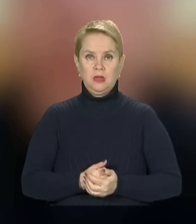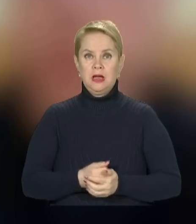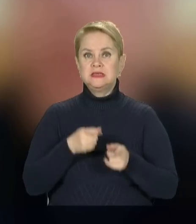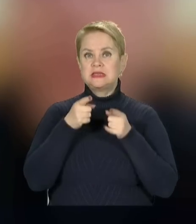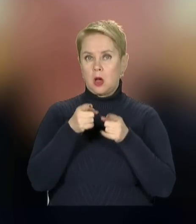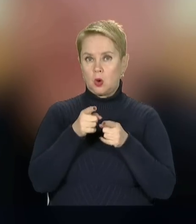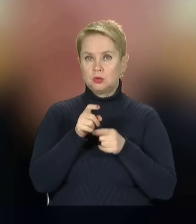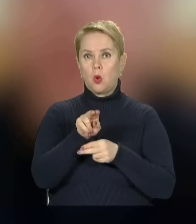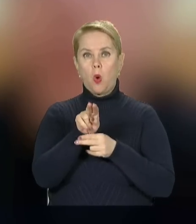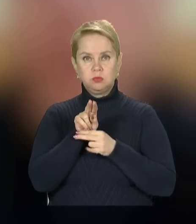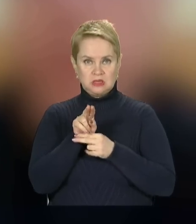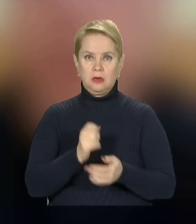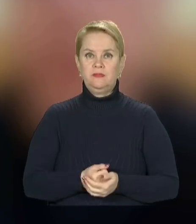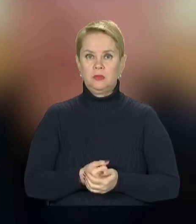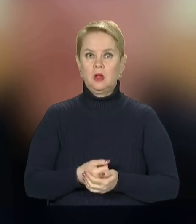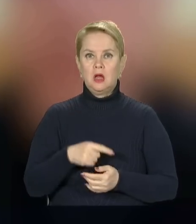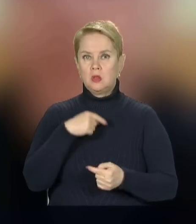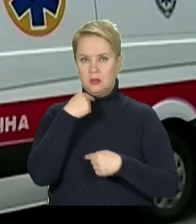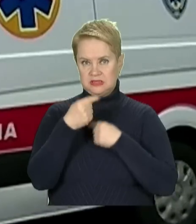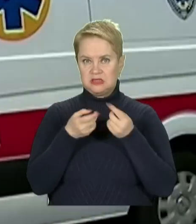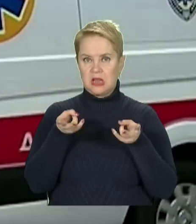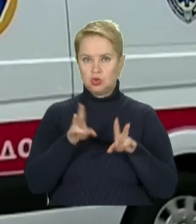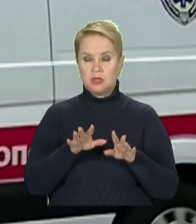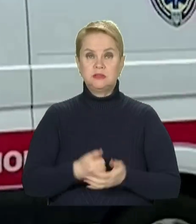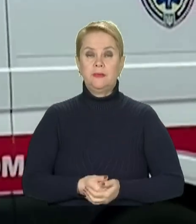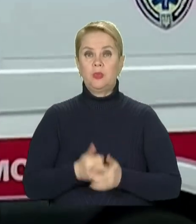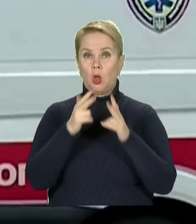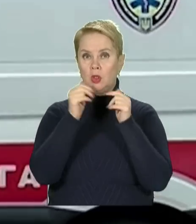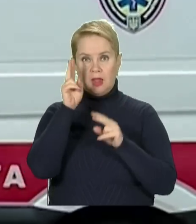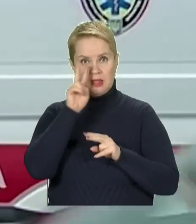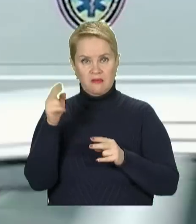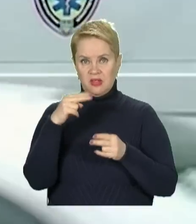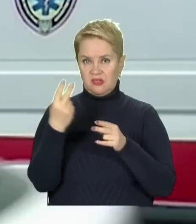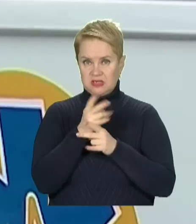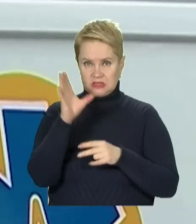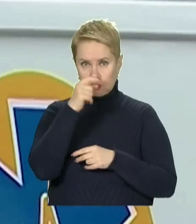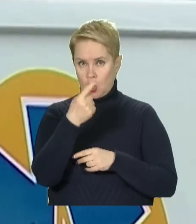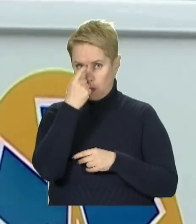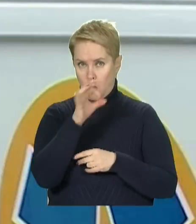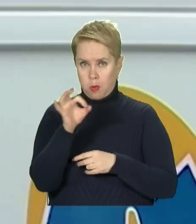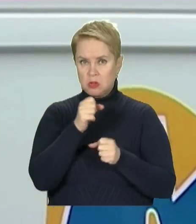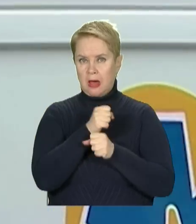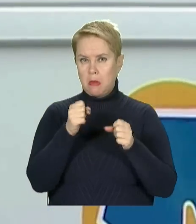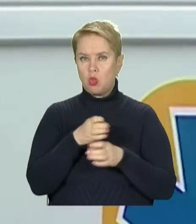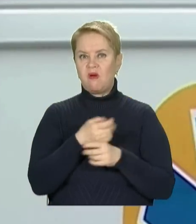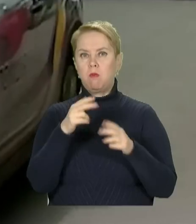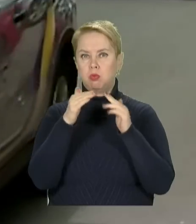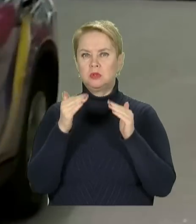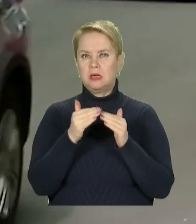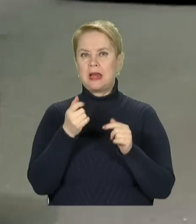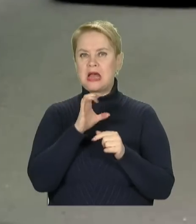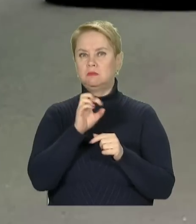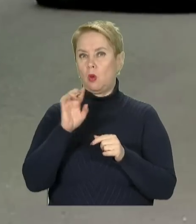Загроза артобстрілів в нас залишається. У Дніпрі невідомі двічі за ніч повідомляли про замінування будівлі